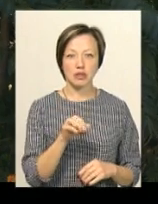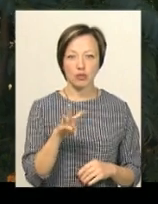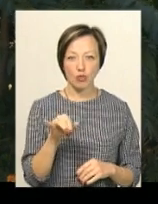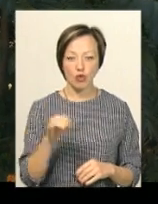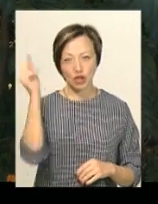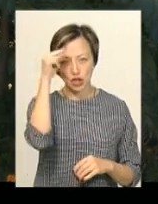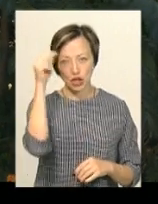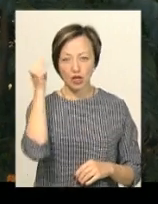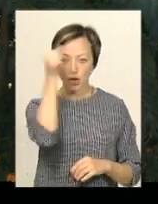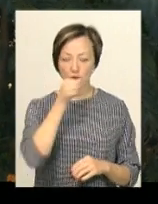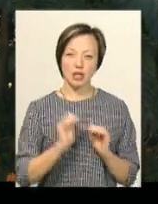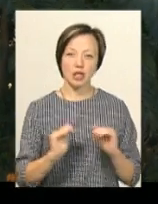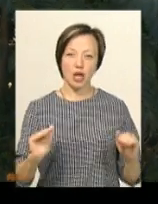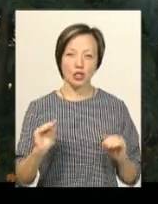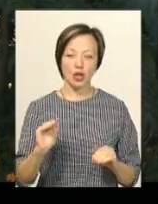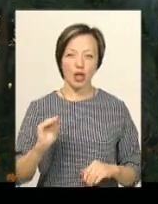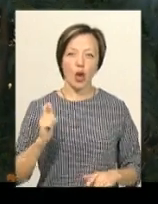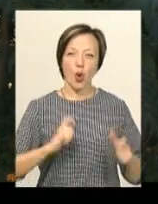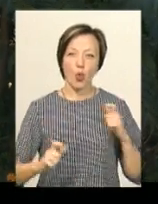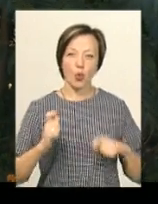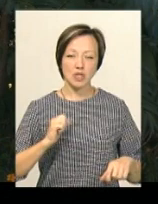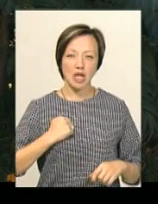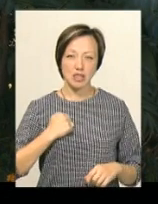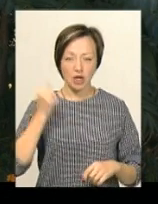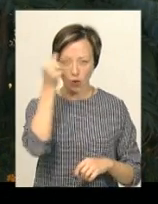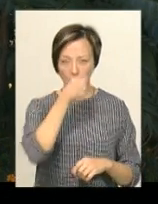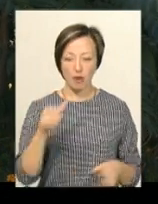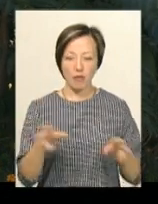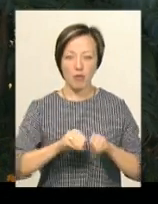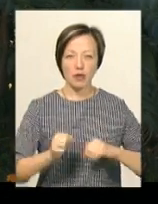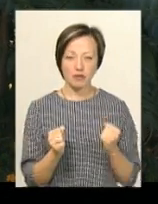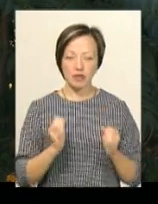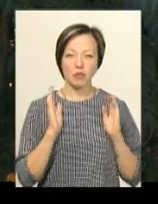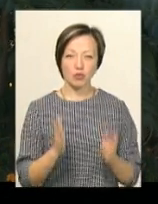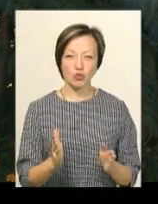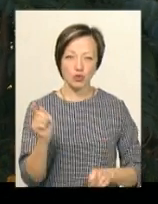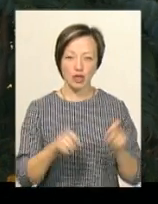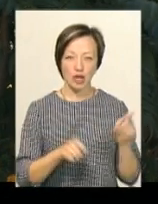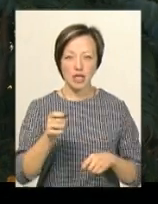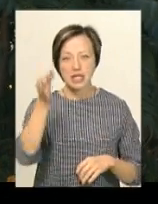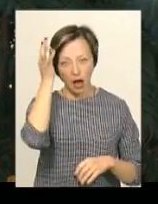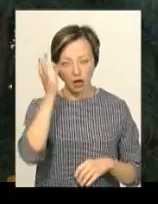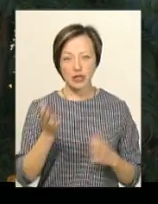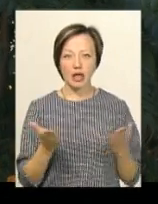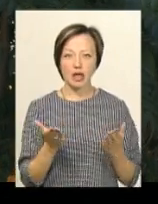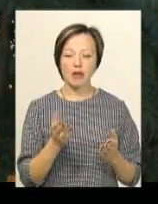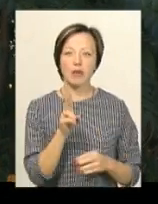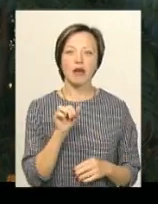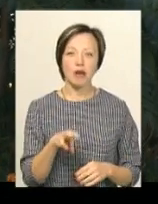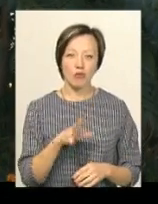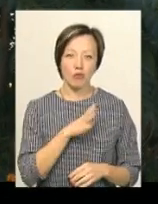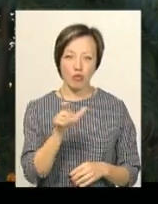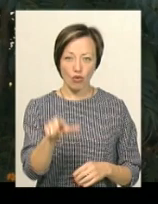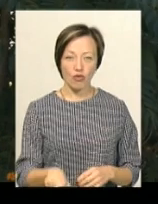його шкільні роки, дитячі, курсантські роки. Будуть побратими, будуть друзі, які будуть згадувати, ким він був.